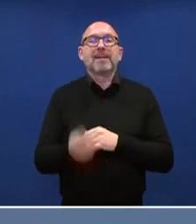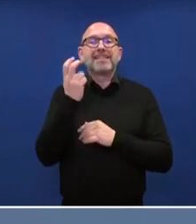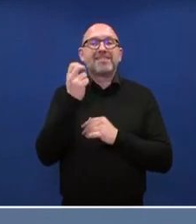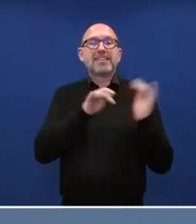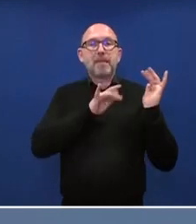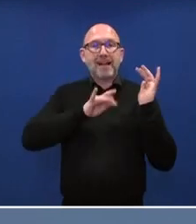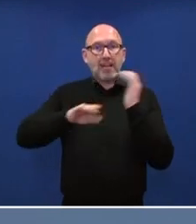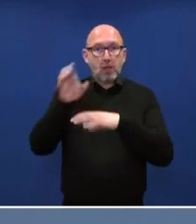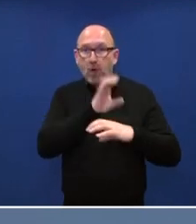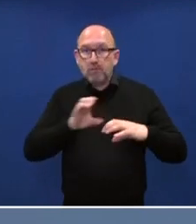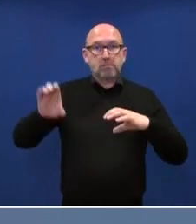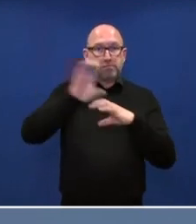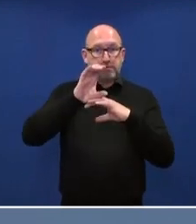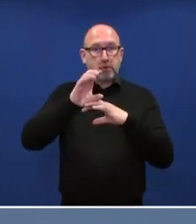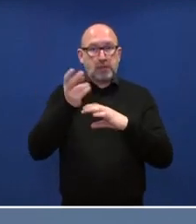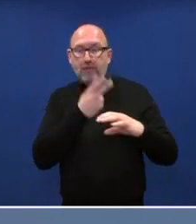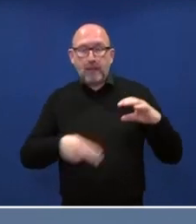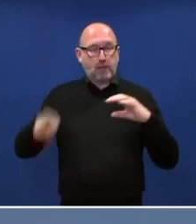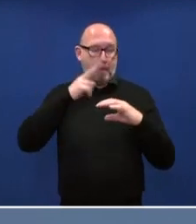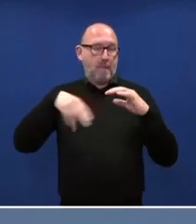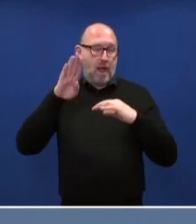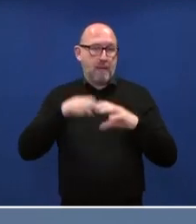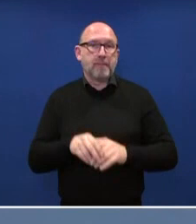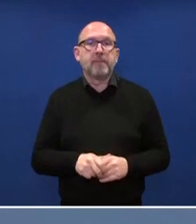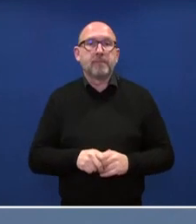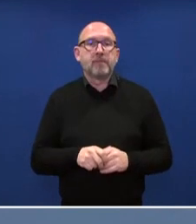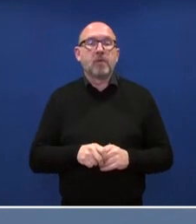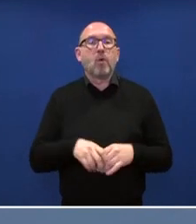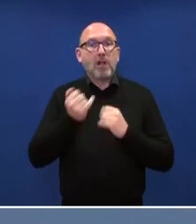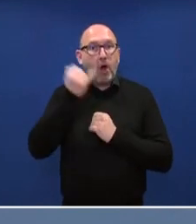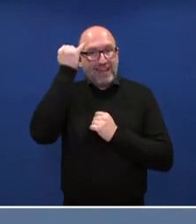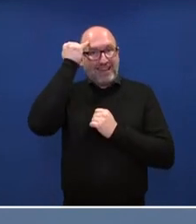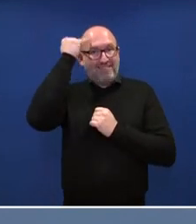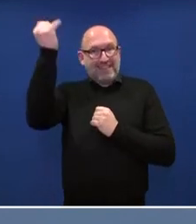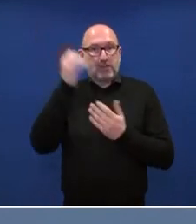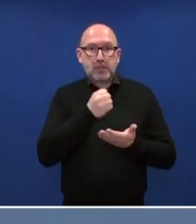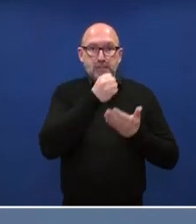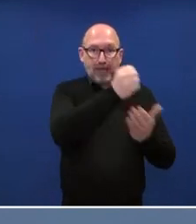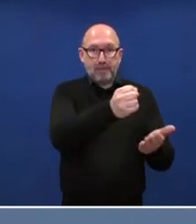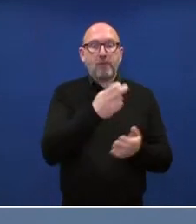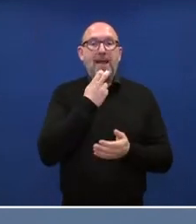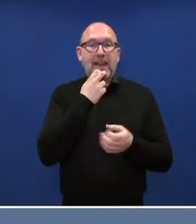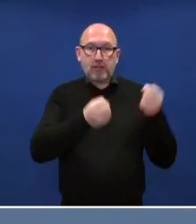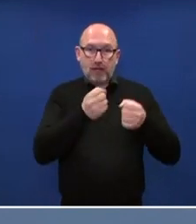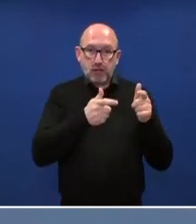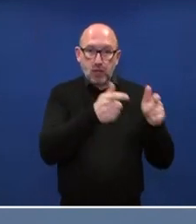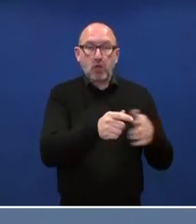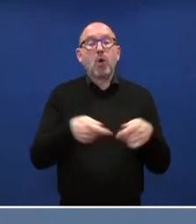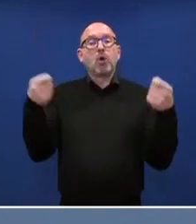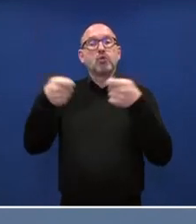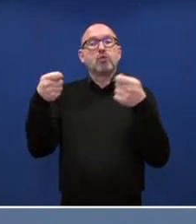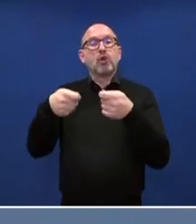verdreifacht. Der Bund finanziert bereits die Innovationsprämie für Elektrofahrzeuge und Zuschüsse für private